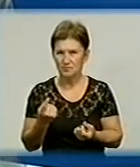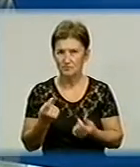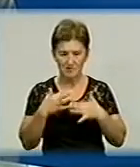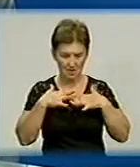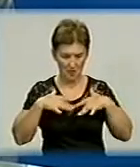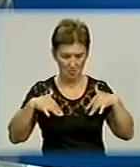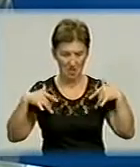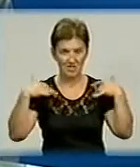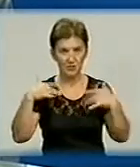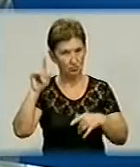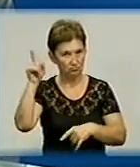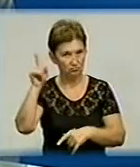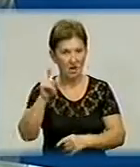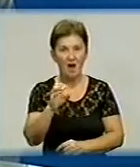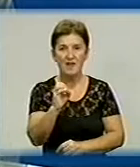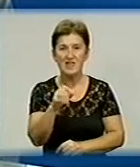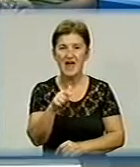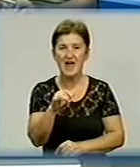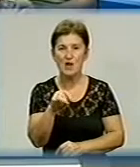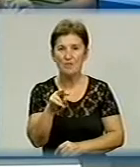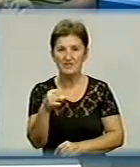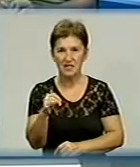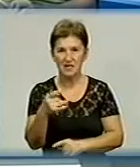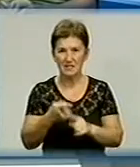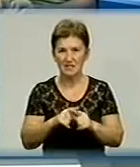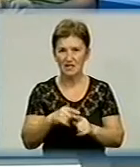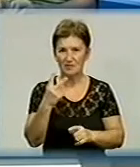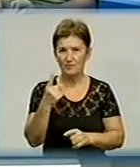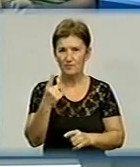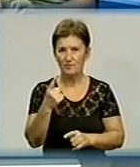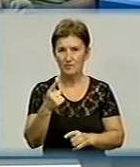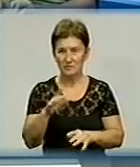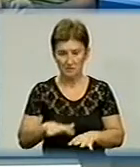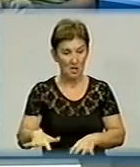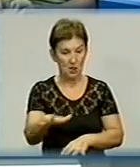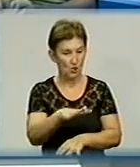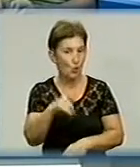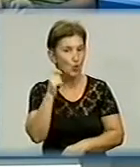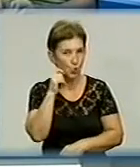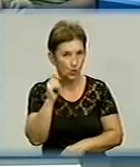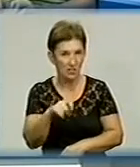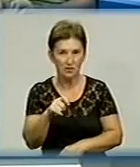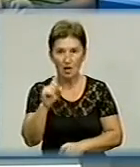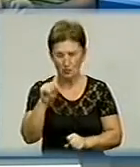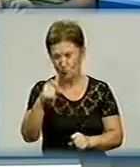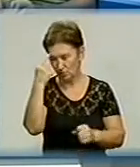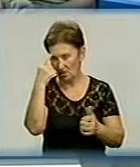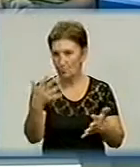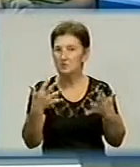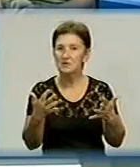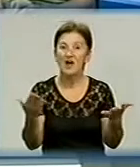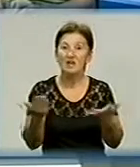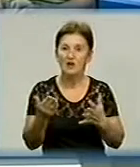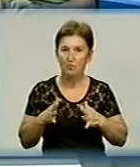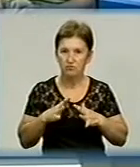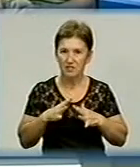єгипетське. Уявіть собі, середина Другої тисячоліття до Нової ери і єгипетський матеріал на території України. Можна уявити, який тривали був процес